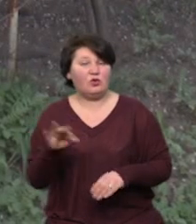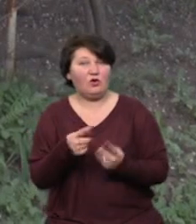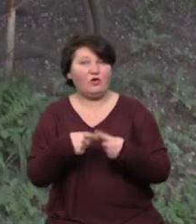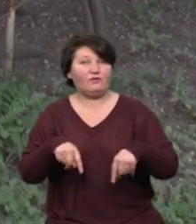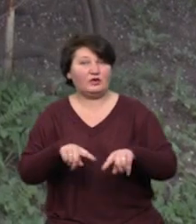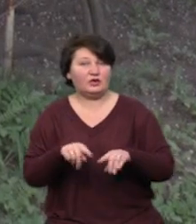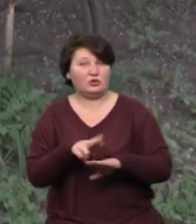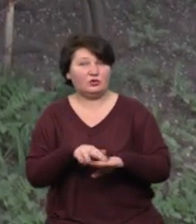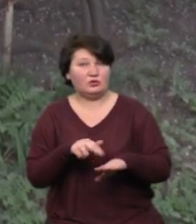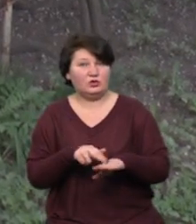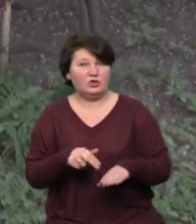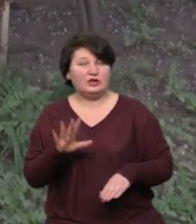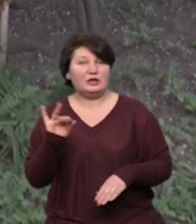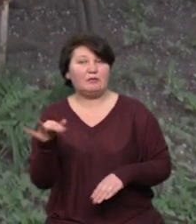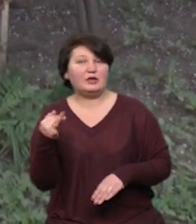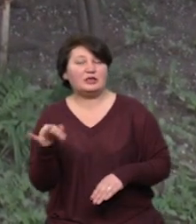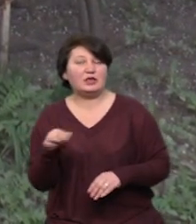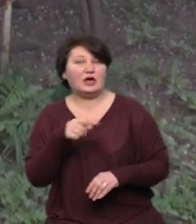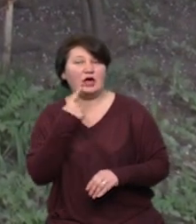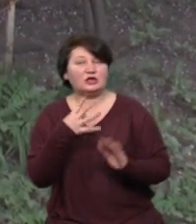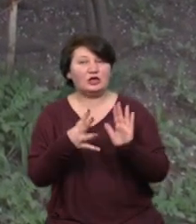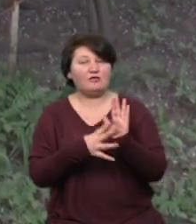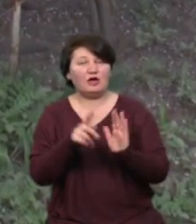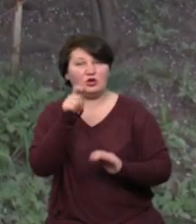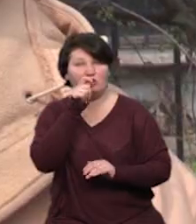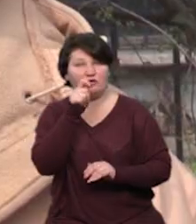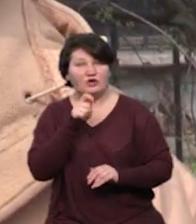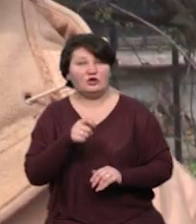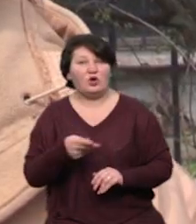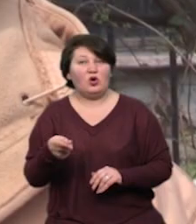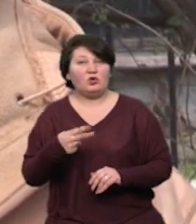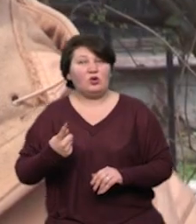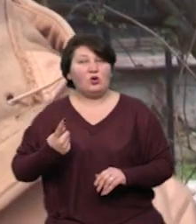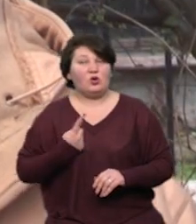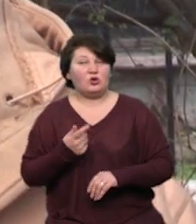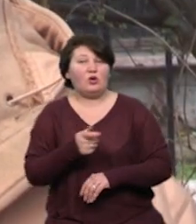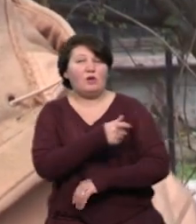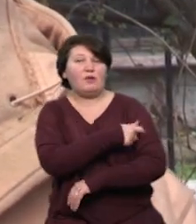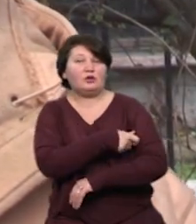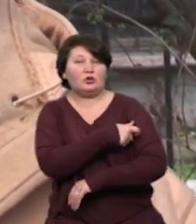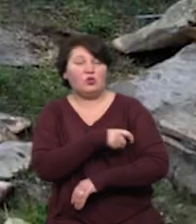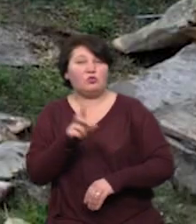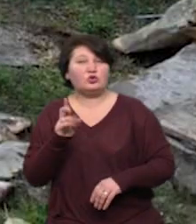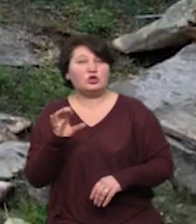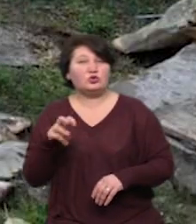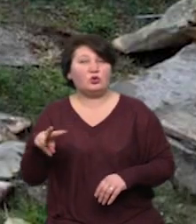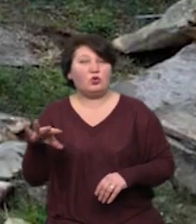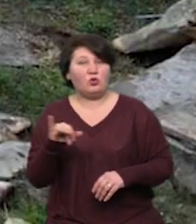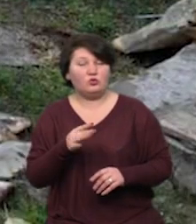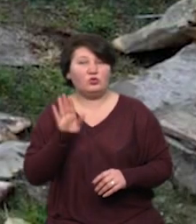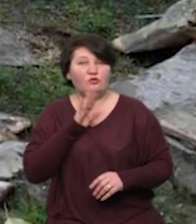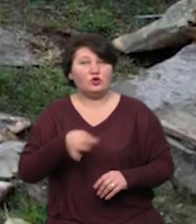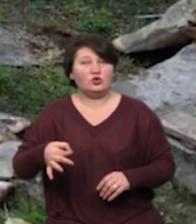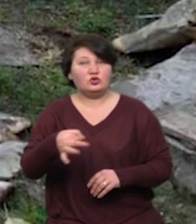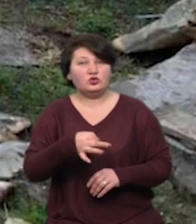Любомир Стримбіцький каже, 9 квітня у рибоохоронного патруля на Бурштинському водосховищі екологічна